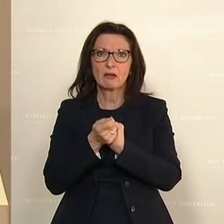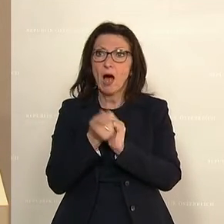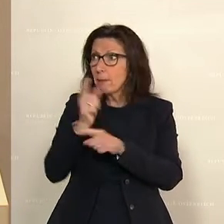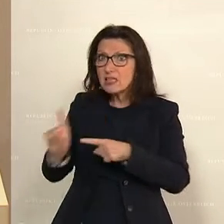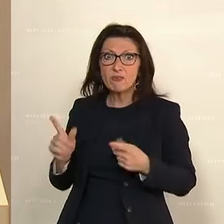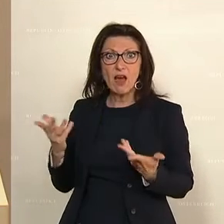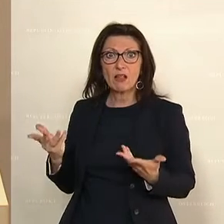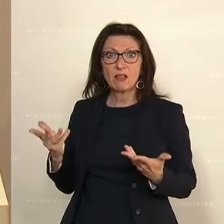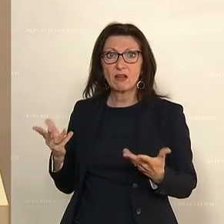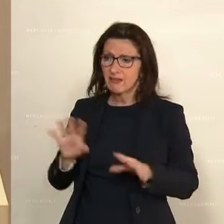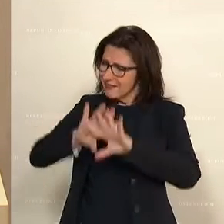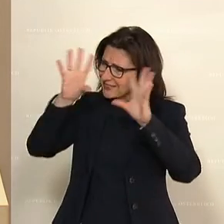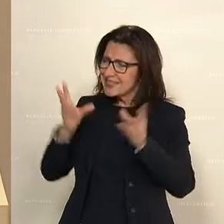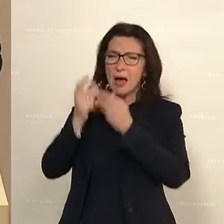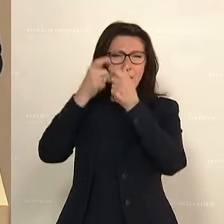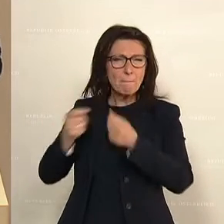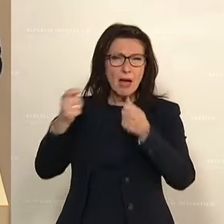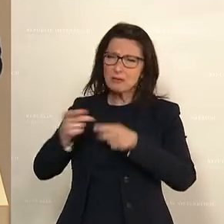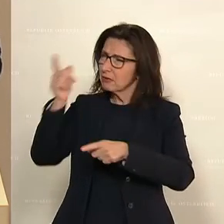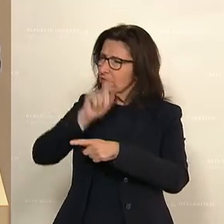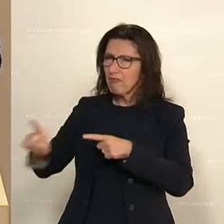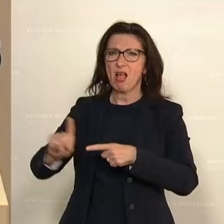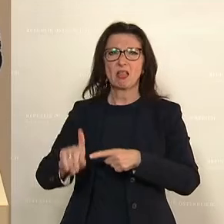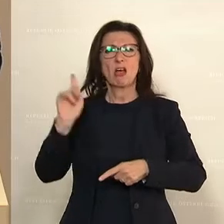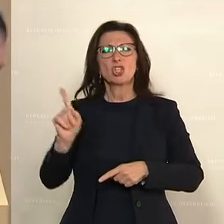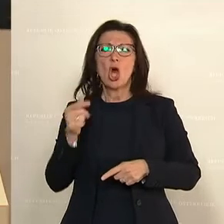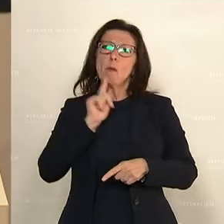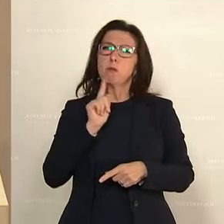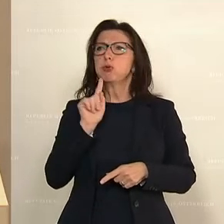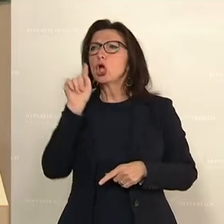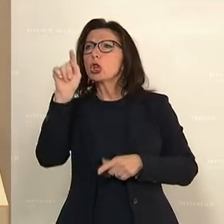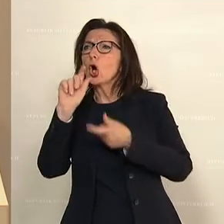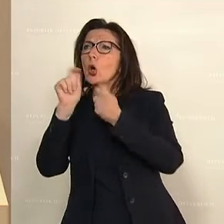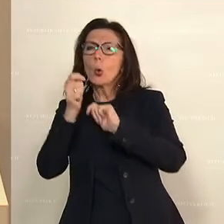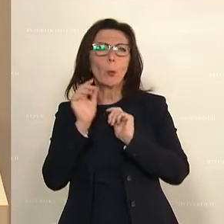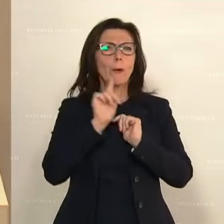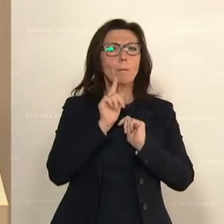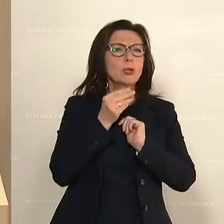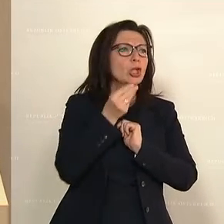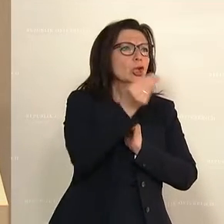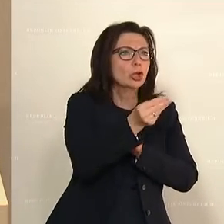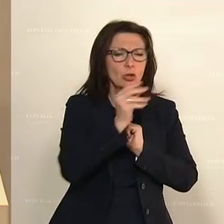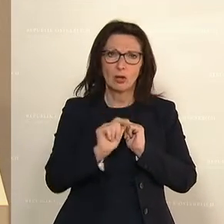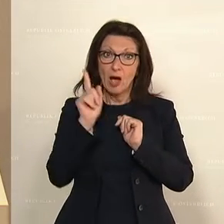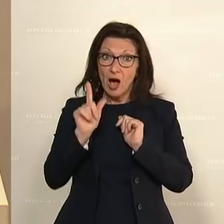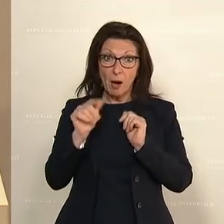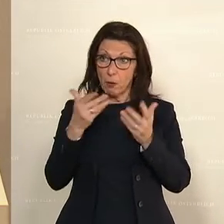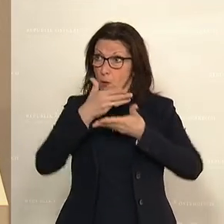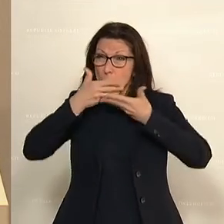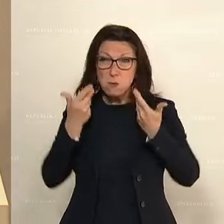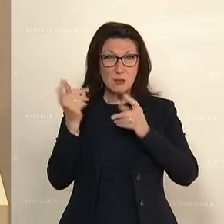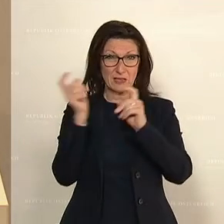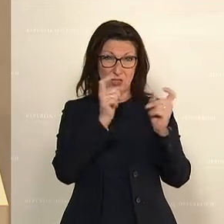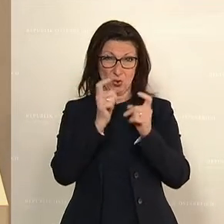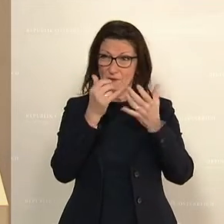an ihren gesamten Maßnahmen. Sie kleben ein Pflaster dorthin, ein weiteres da. Aber es gibt keine Debatte darüber, wie